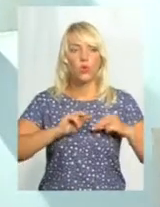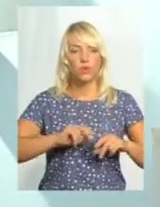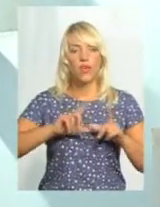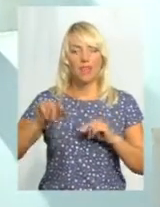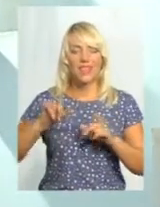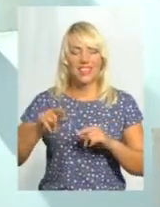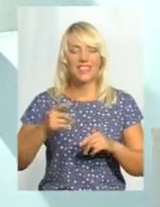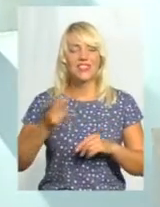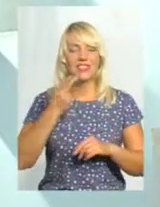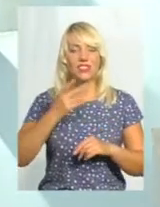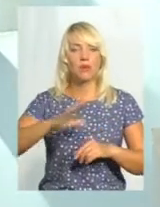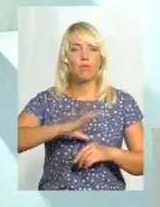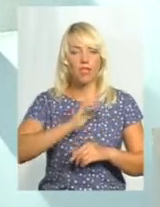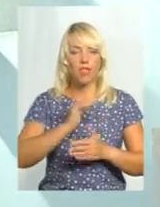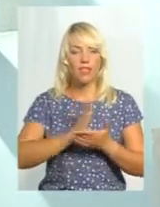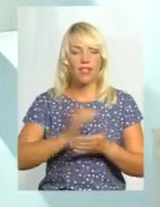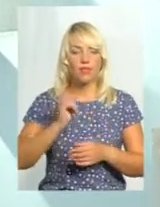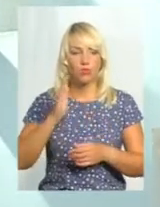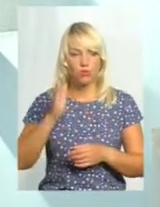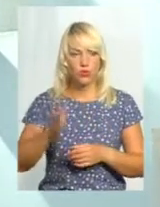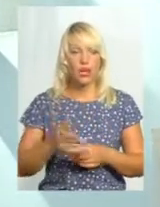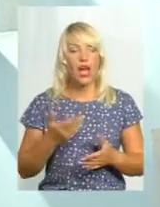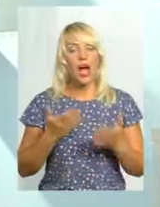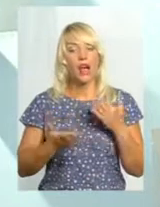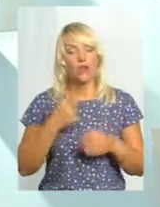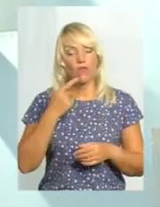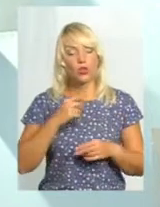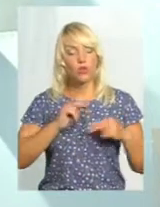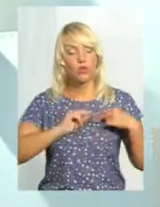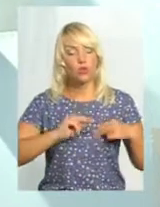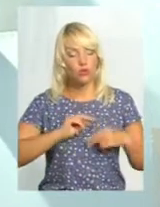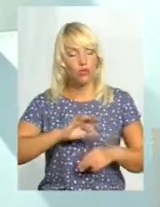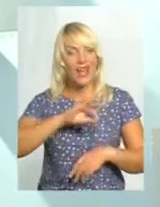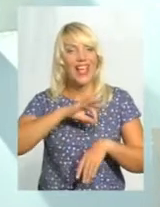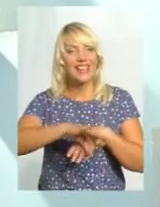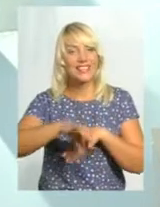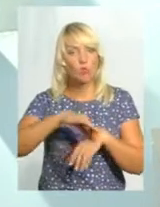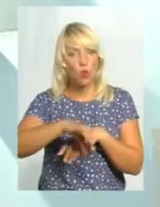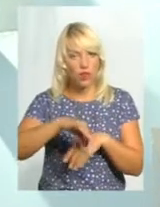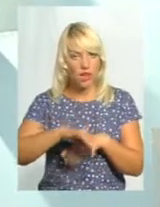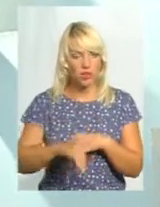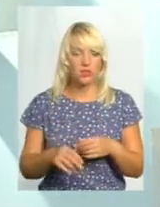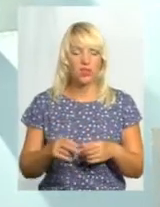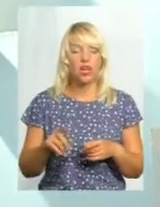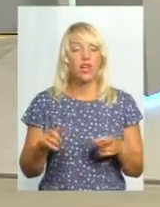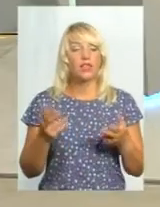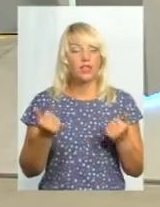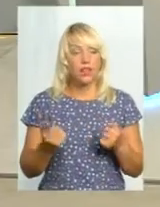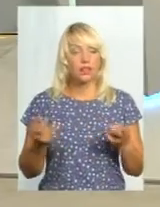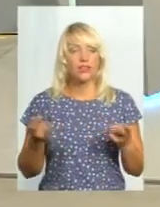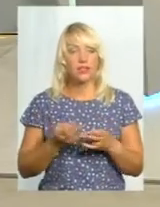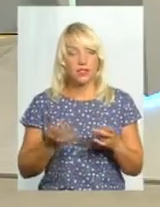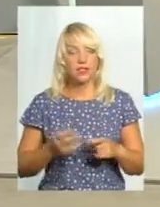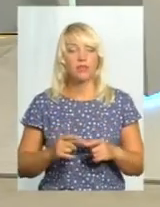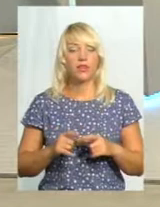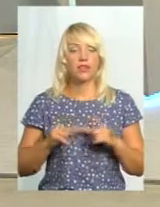завжди була, є і буде. Якщо говорити про трудову експлуатацію, щоб подолати, дійсно потрібно їхати обізнаним